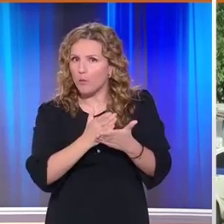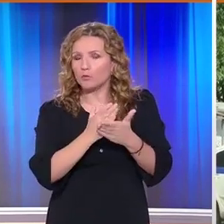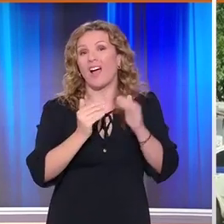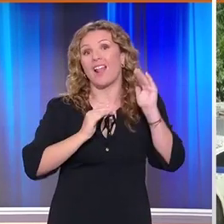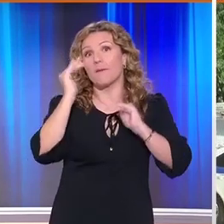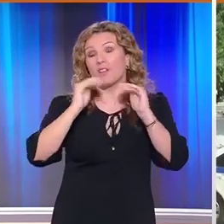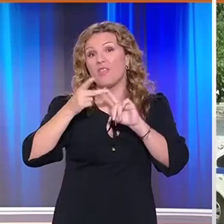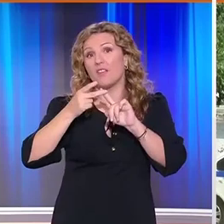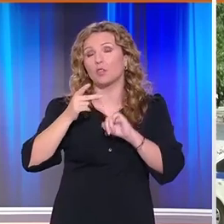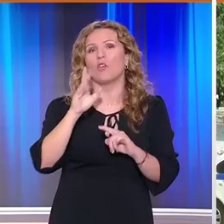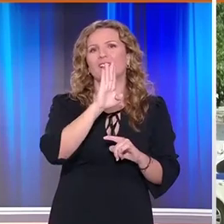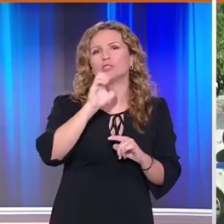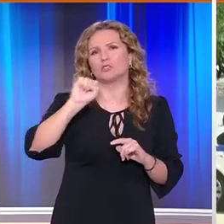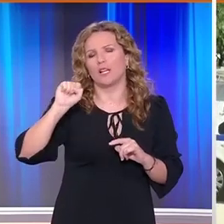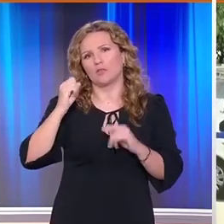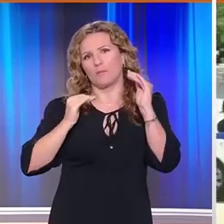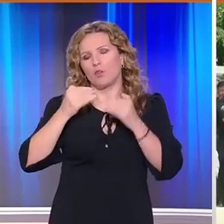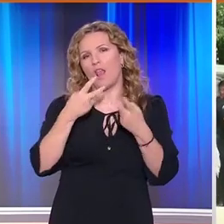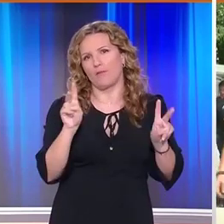αμφιβολιών τον Βασίλειο Σαραλιώτη